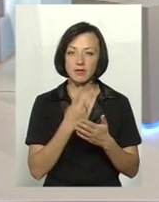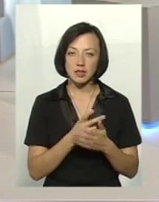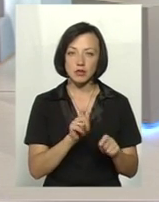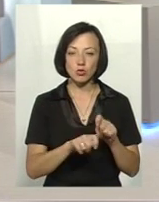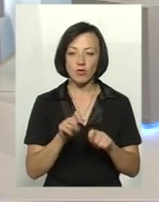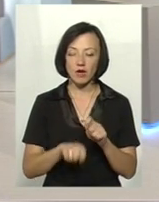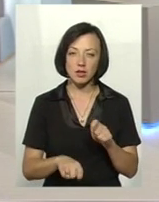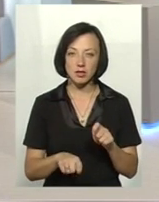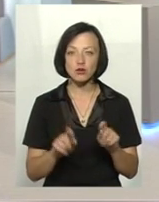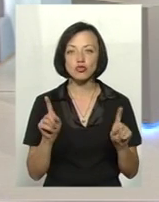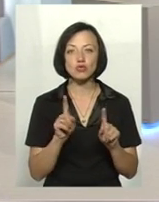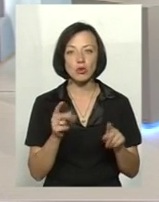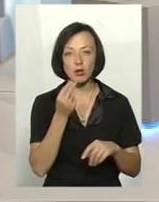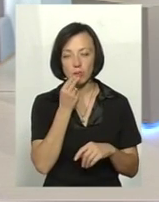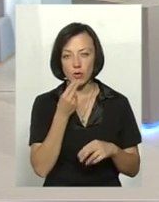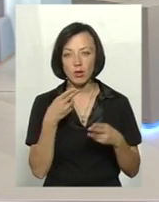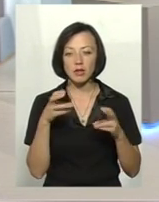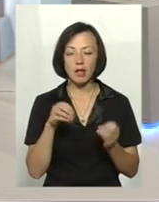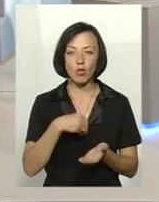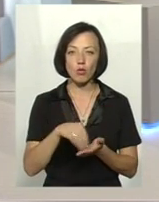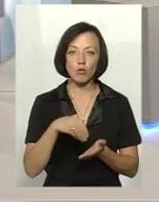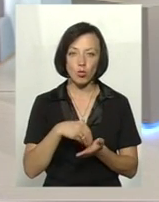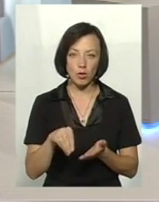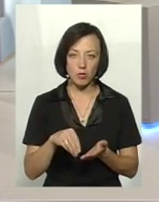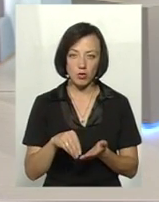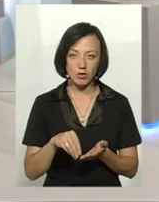слідкувати за тим, що їмо, де купуємо,